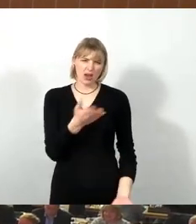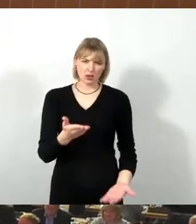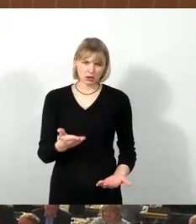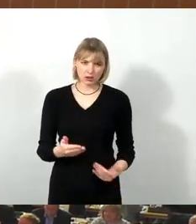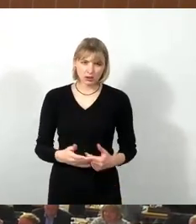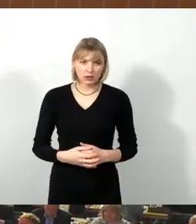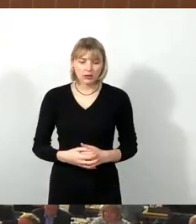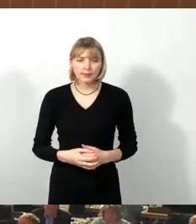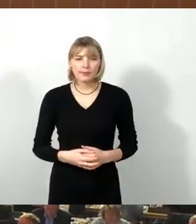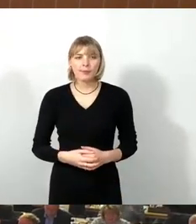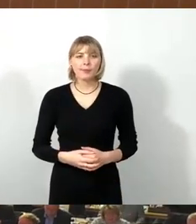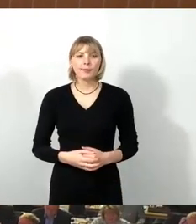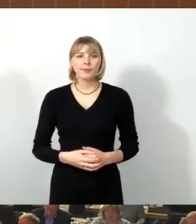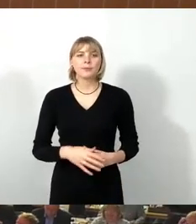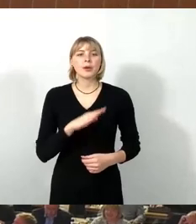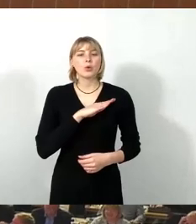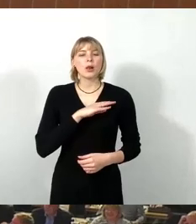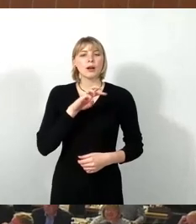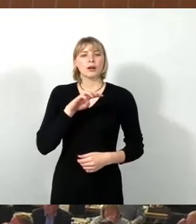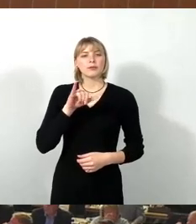Im Kollegen Wirth sieht man das ja, mir aber nicht.